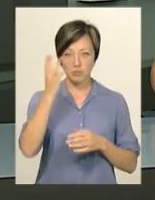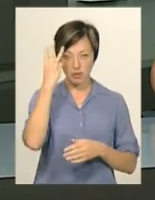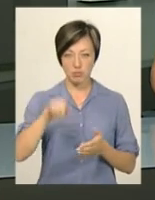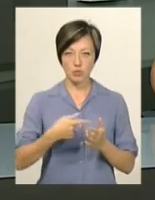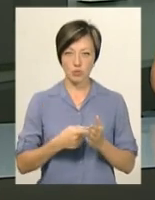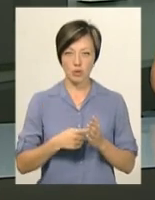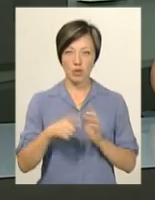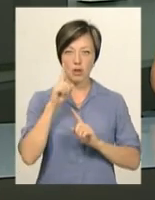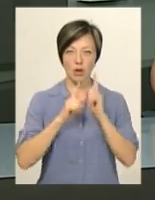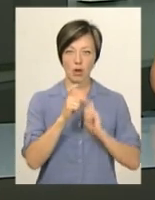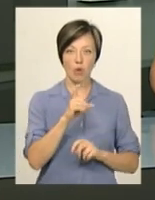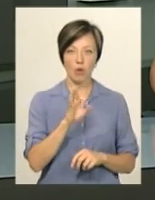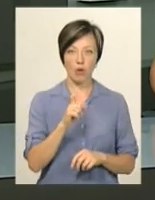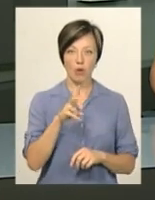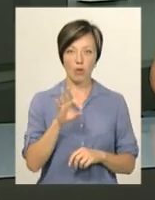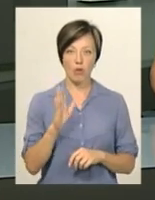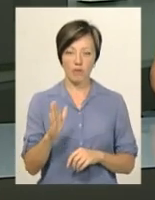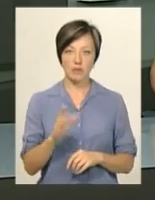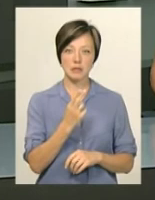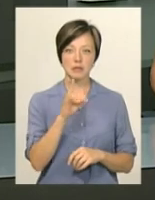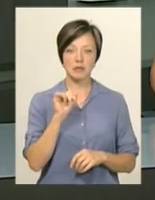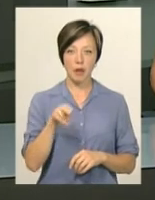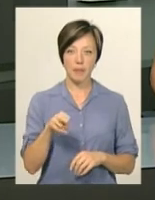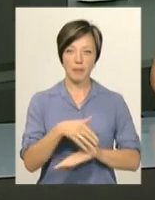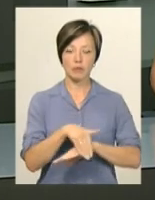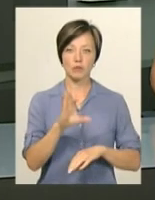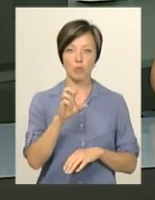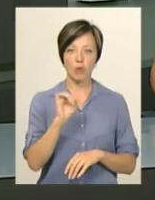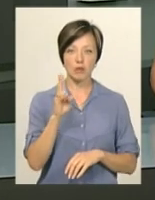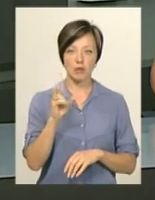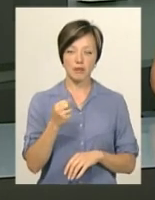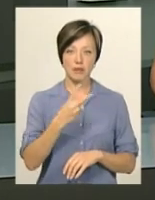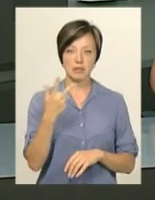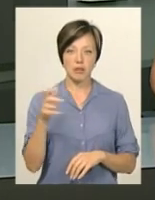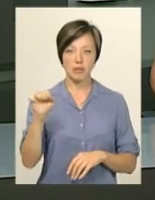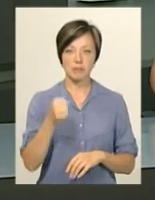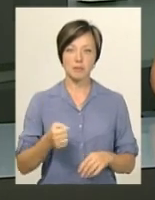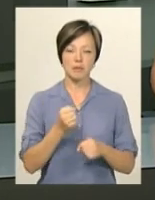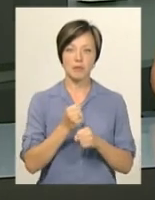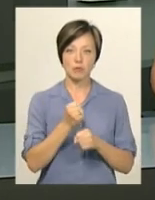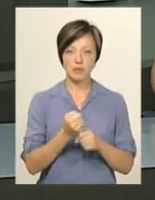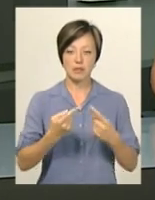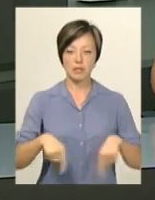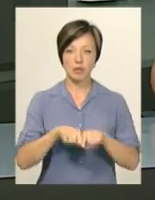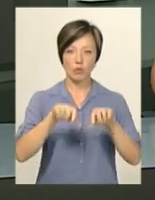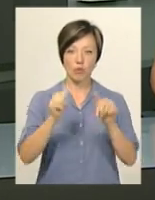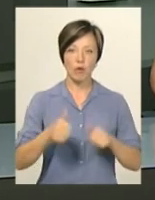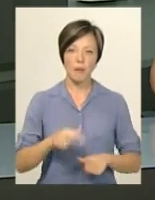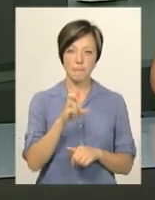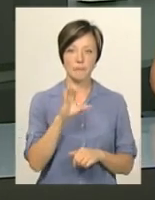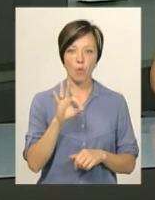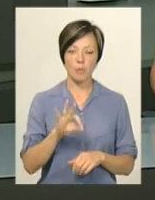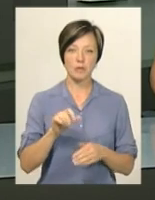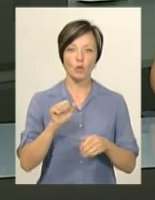міської ради Олексій Хохлов. Нагадаю, у ЦНАПі на Соборній 23 серпня запрацював сектор з оформлення біометричних документів.